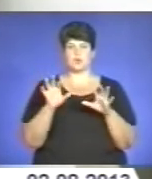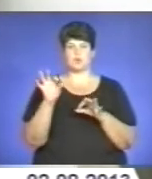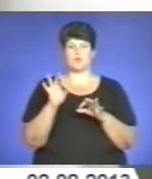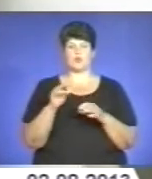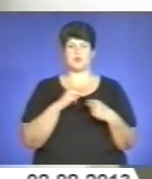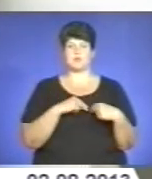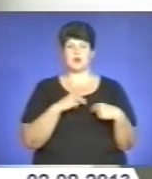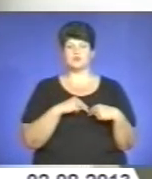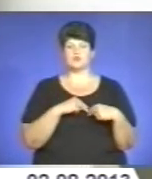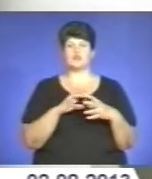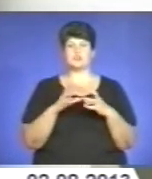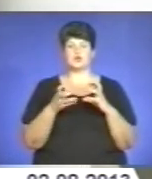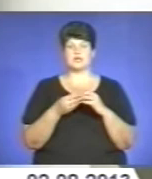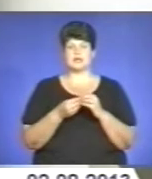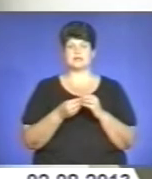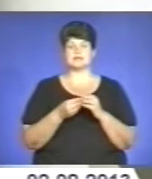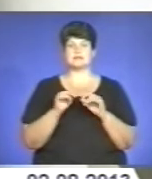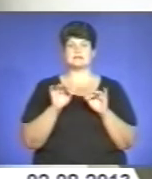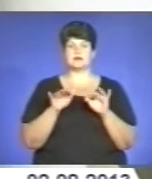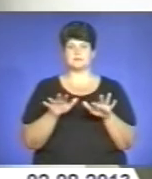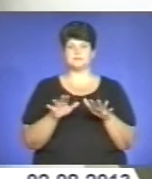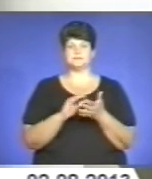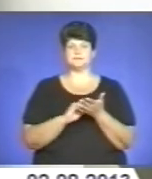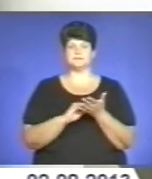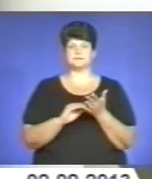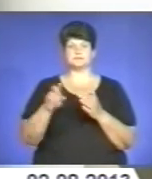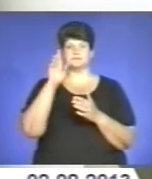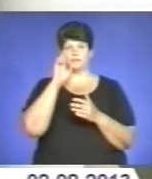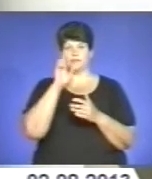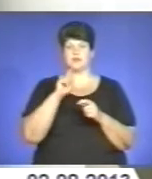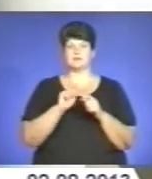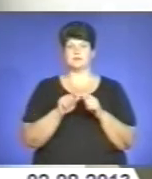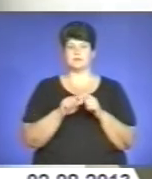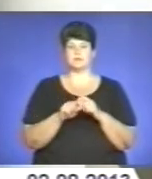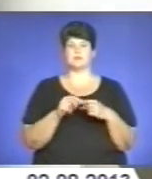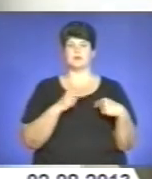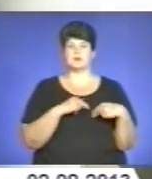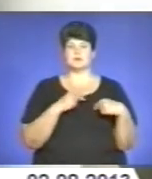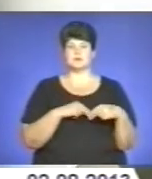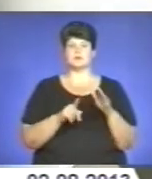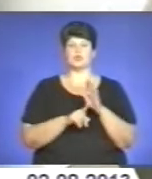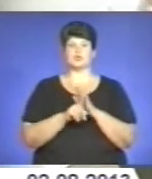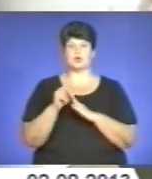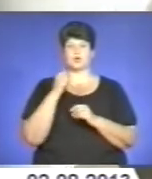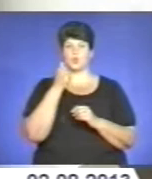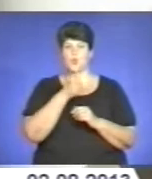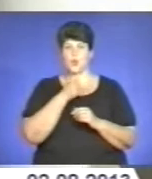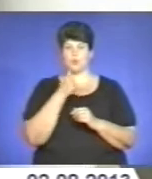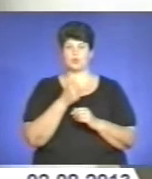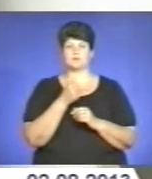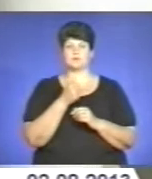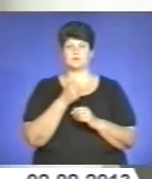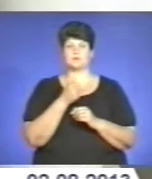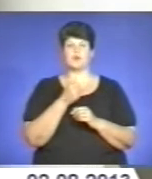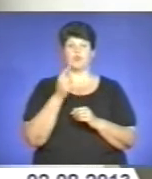В результаті вжитих заходів за приписами державних інспекторів в праці з початку року,